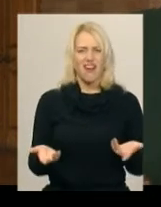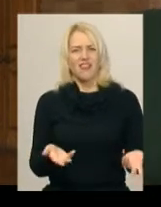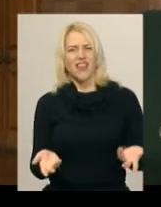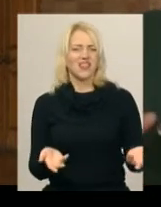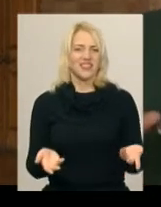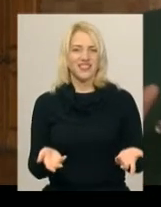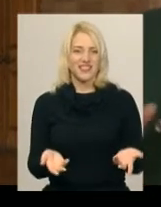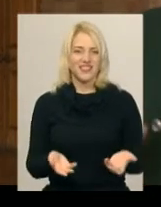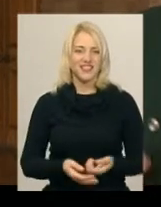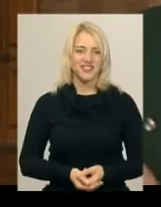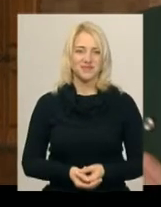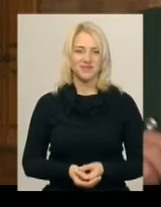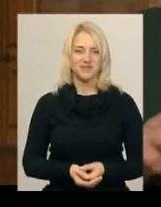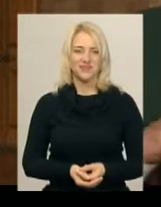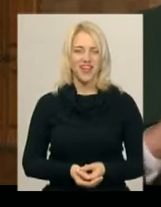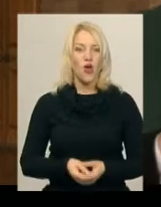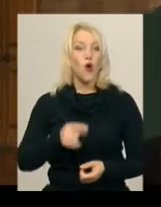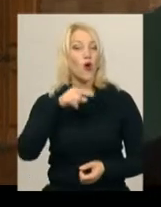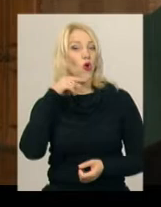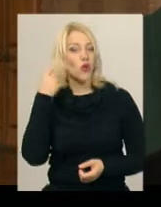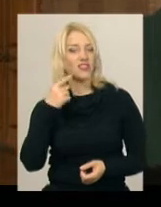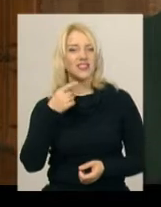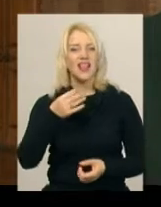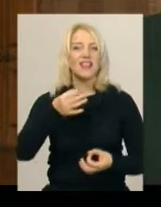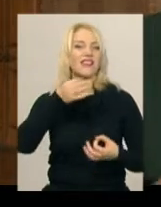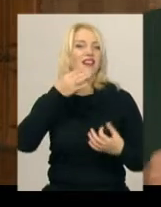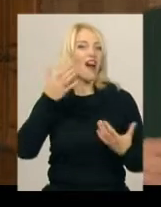російської нрави.